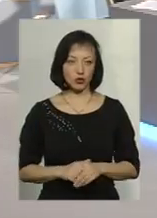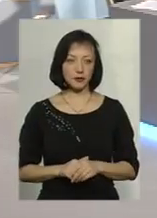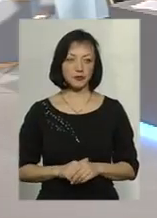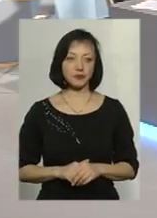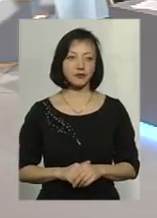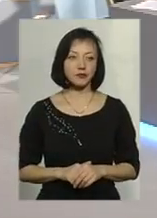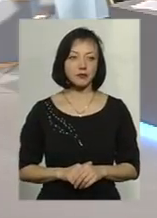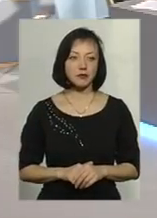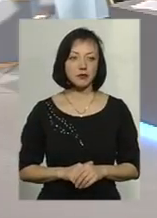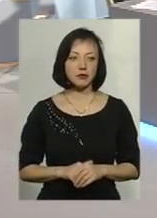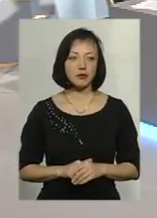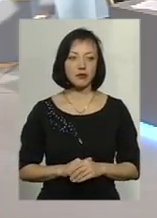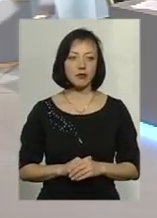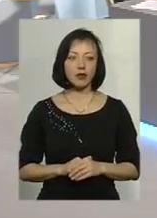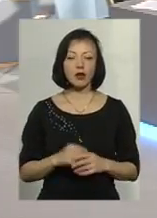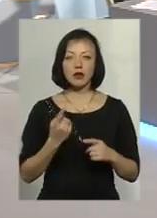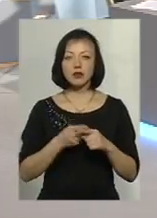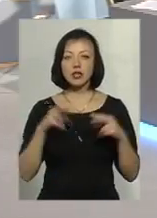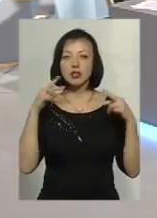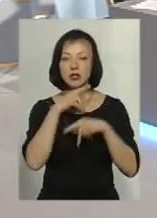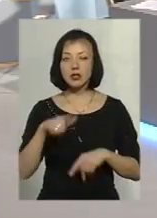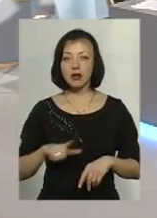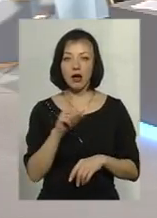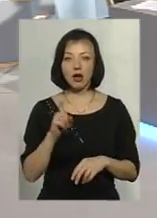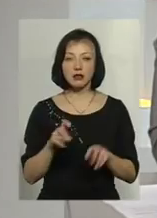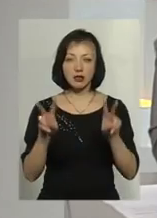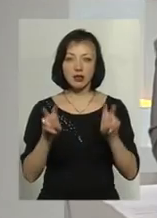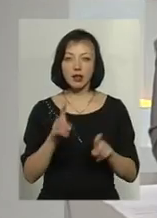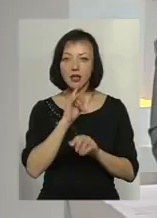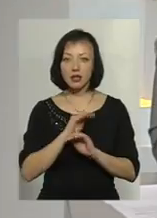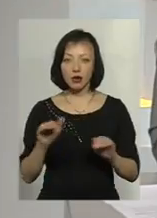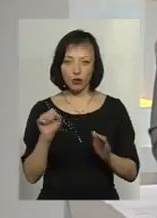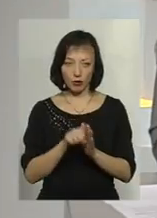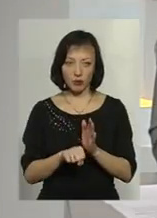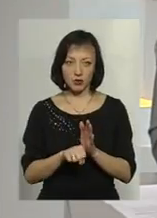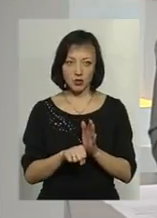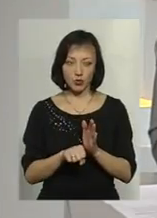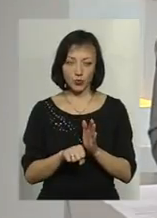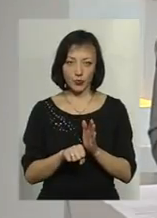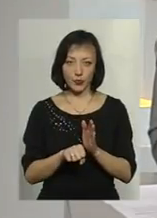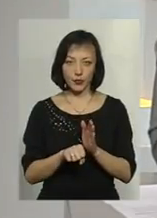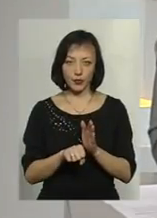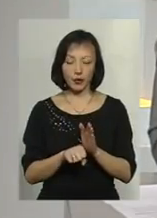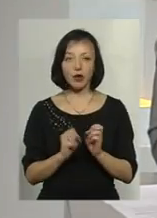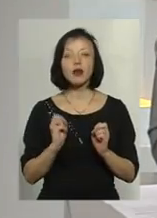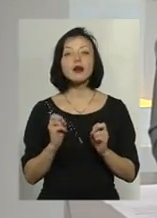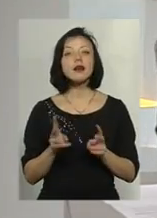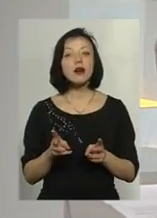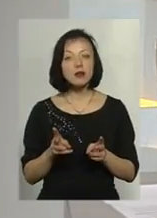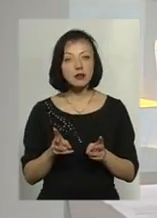Власне, той чадний газ називають тихим убивцею. Як